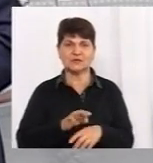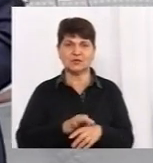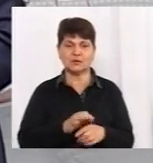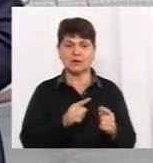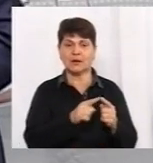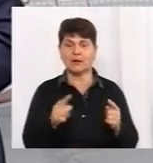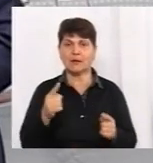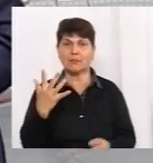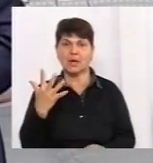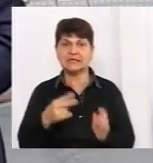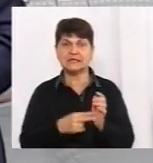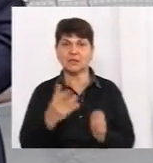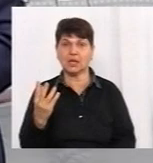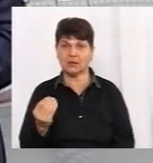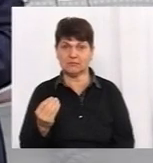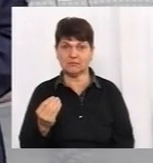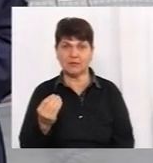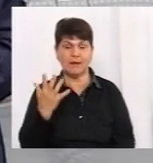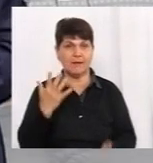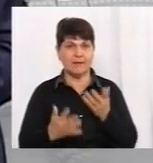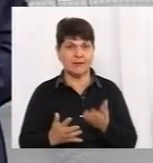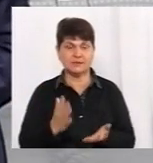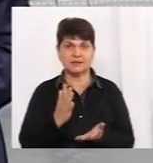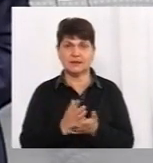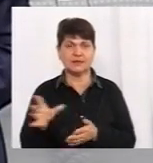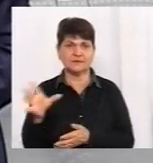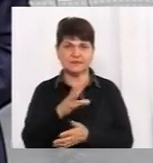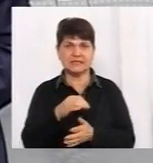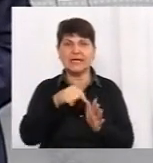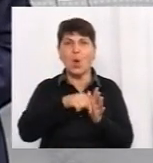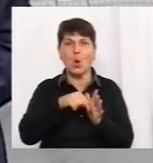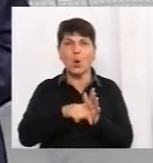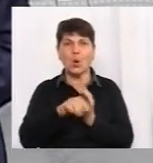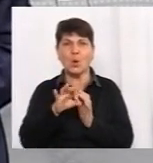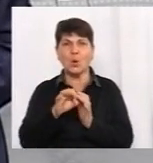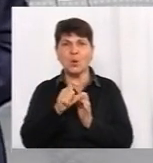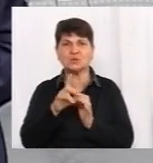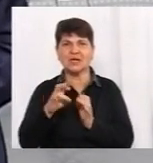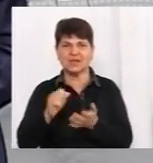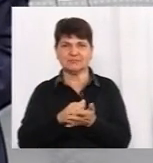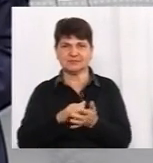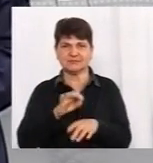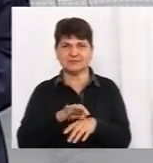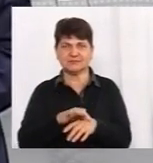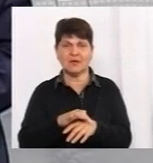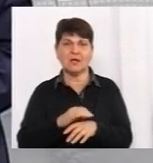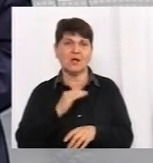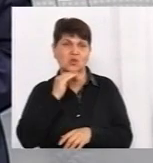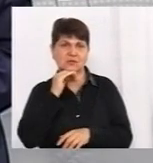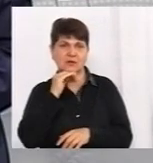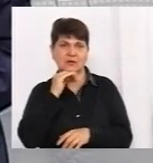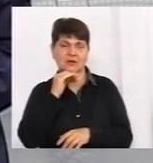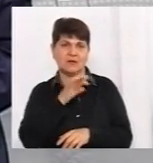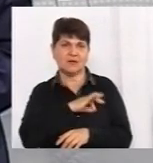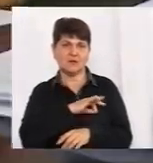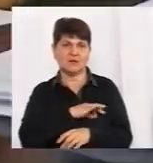має хворіти, п'ять-сім днів. Тобто, якщо є всі ознаки, його, в принципі, достатньо використовувати,